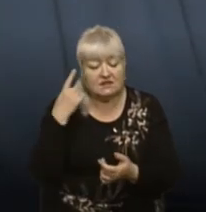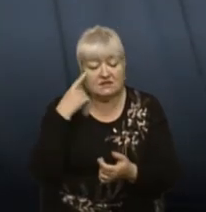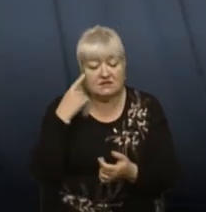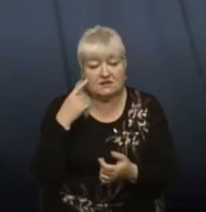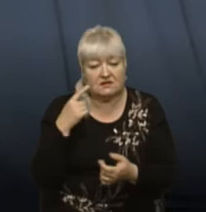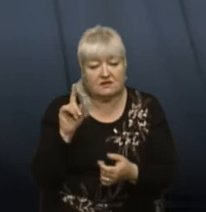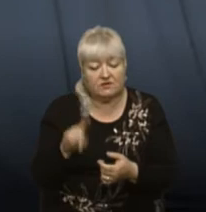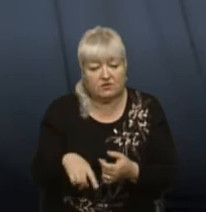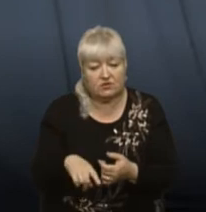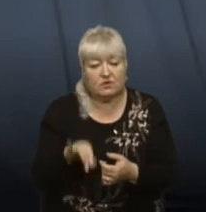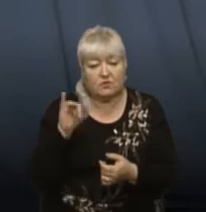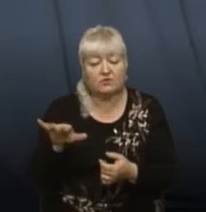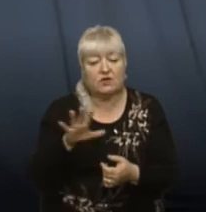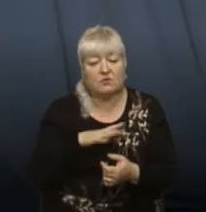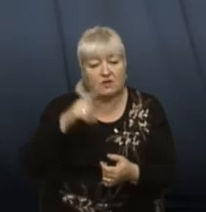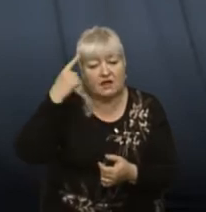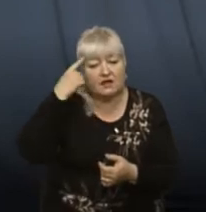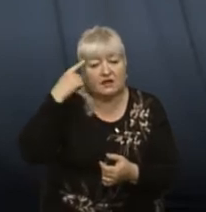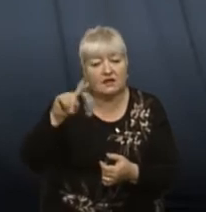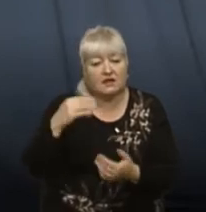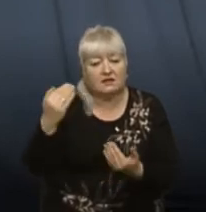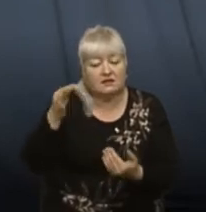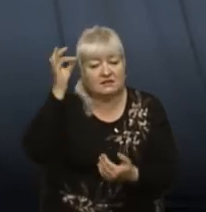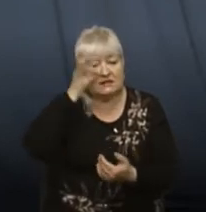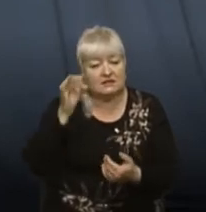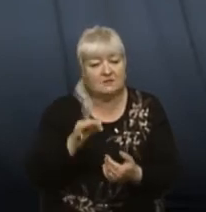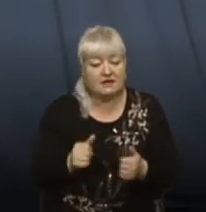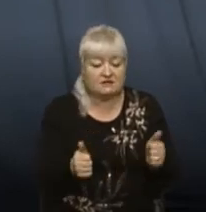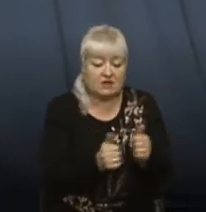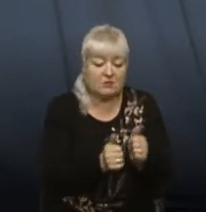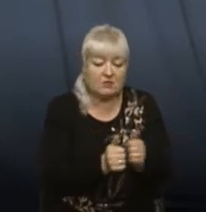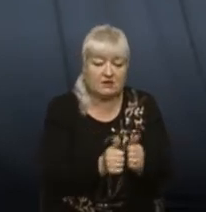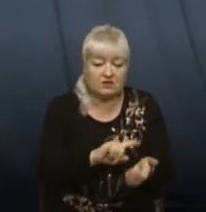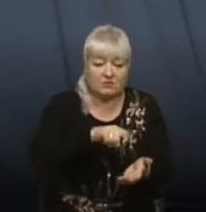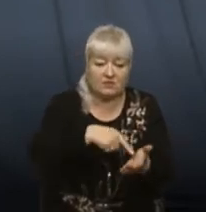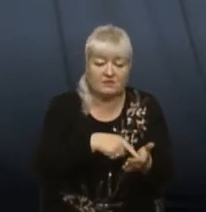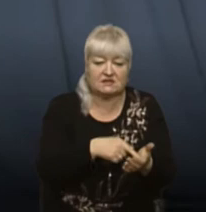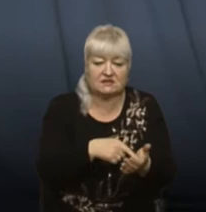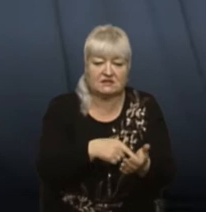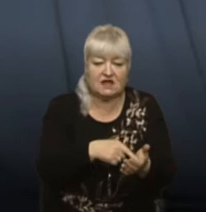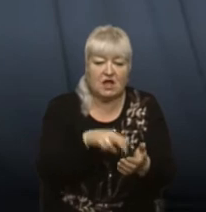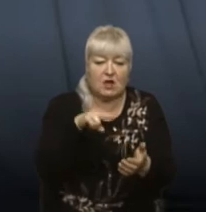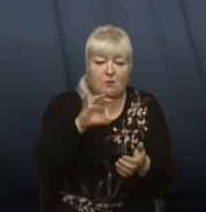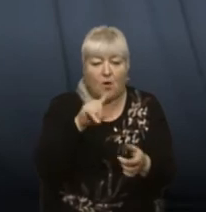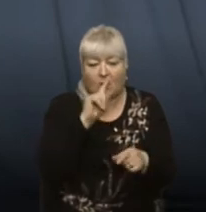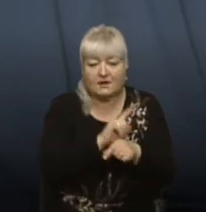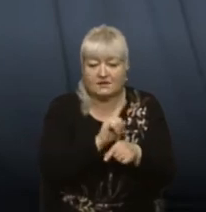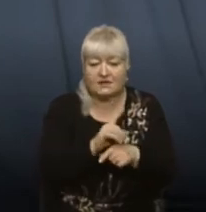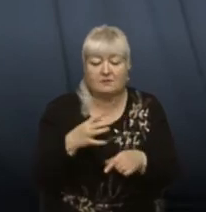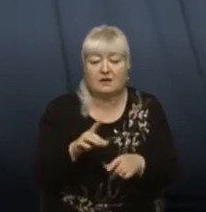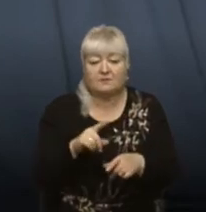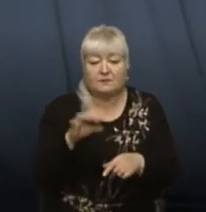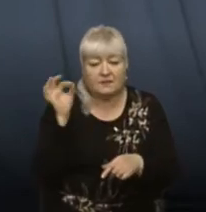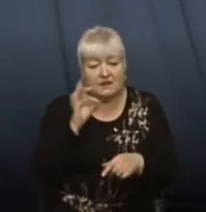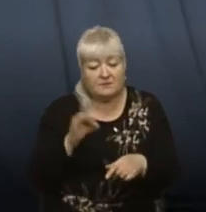з ним на цю тему, в них була ідея їхніх німецьких партнерів міста-побратима, які бізнес і небайдужі люди в